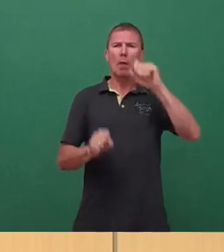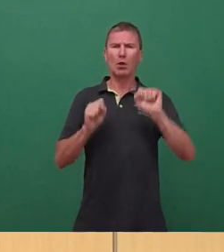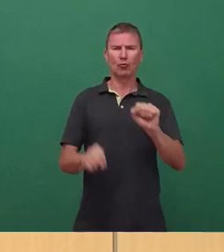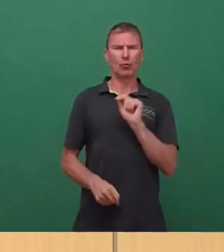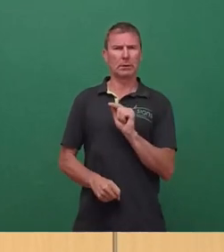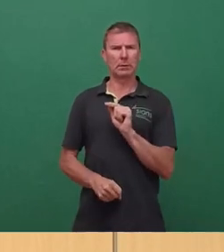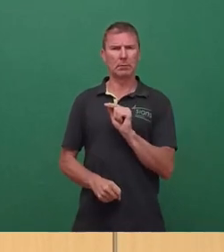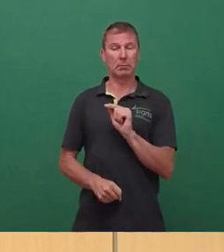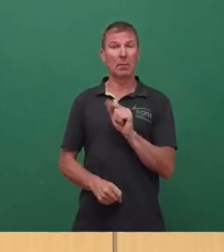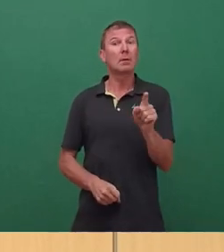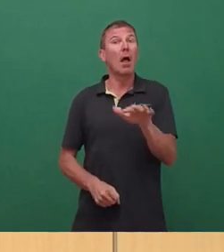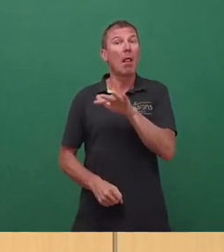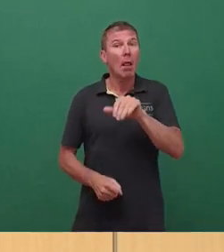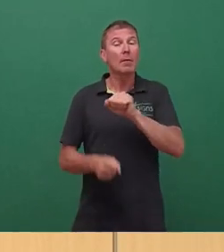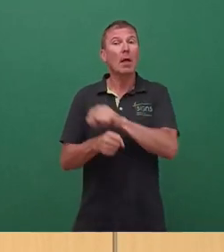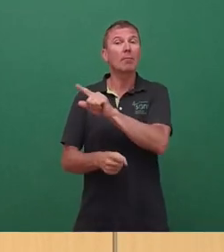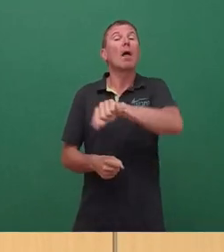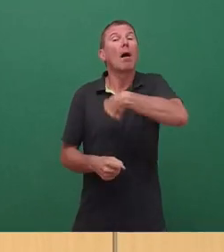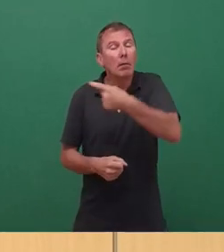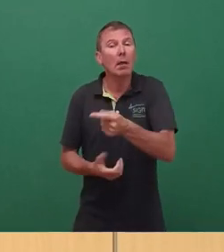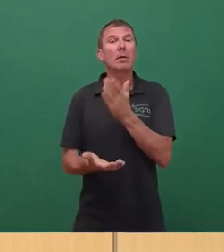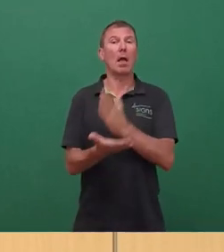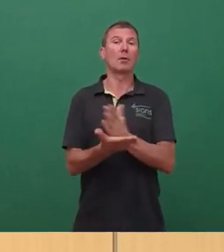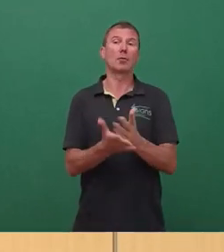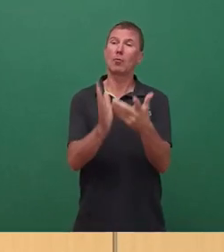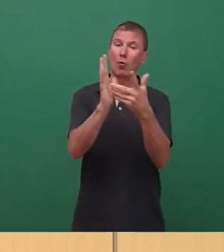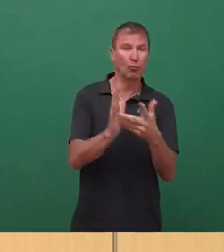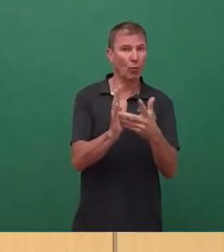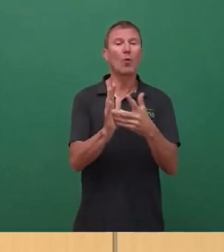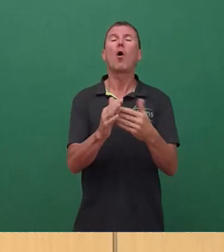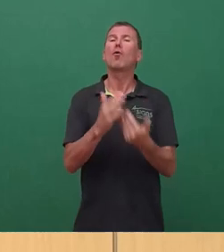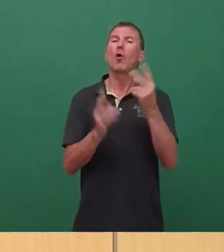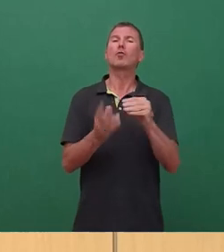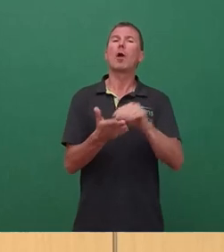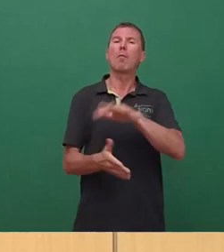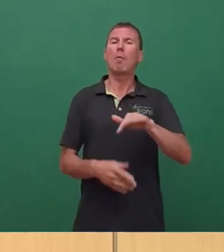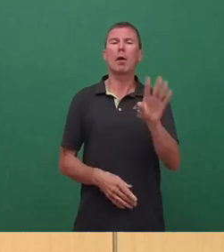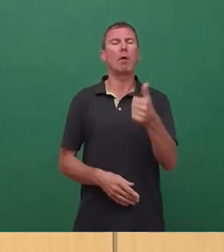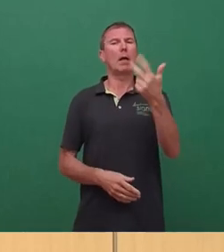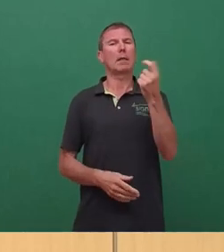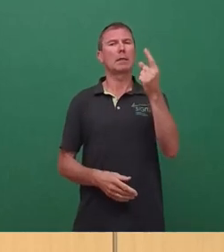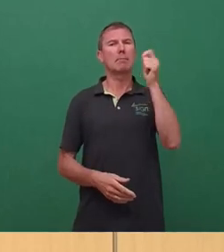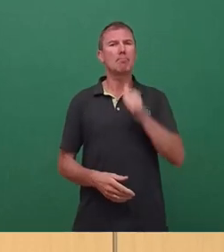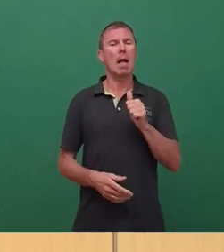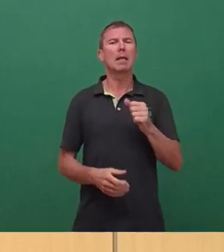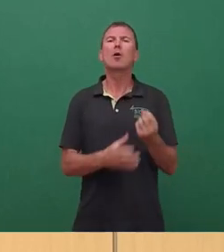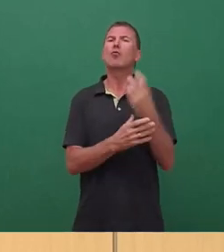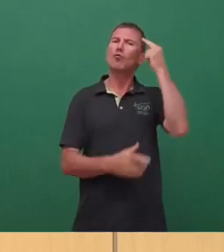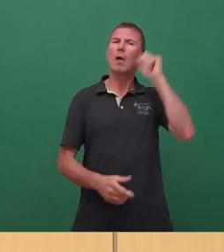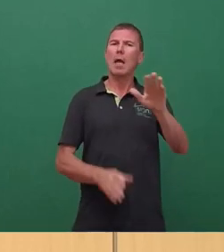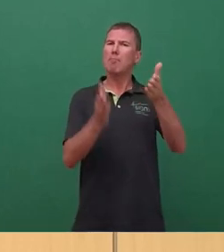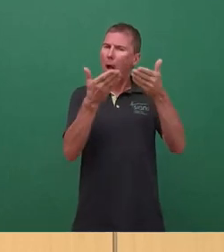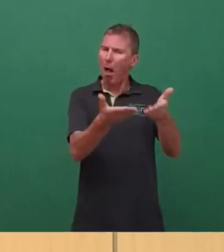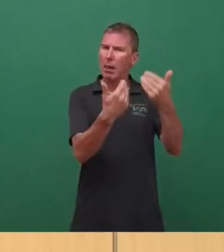Das Landesamt entschied daraufhin, nach einer entsprechenden Prüfung den Neustadermarkt per 31. Mai als Kulturdenkmal einzuordnen. Mir